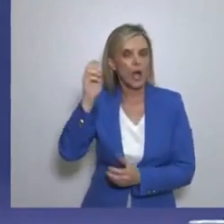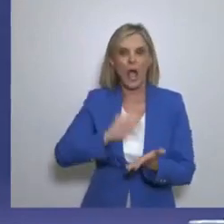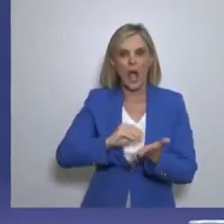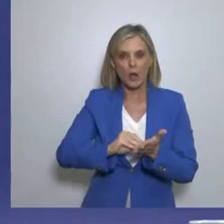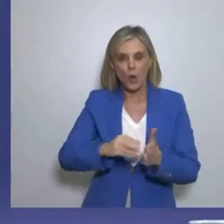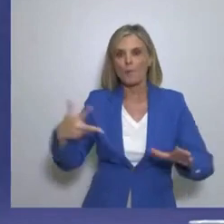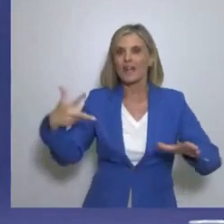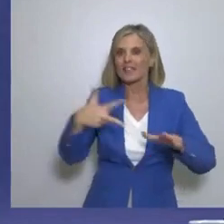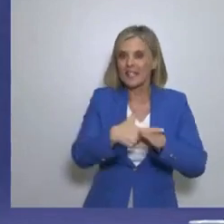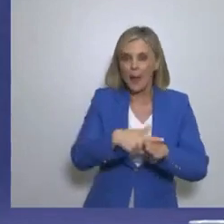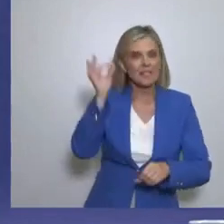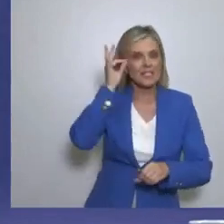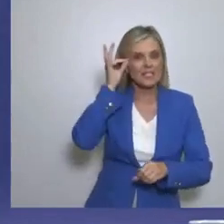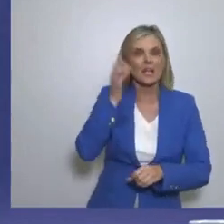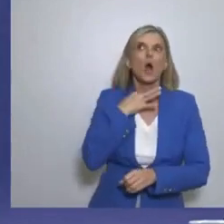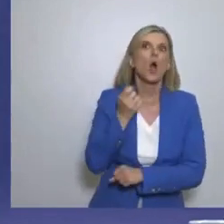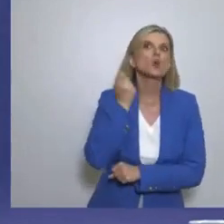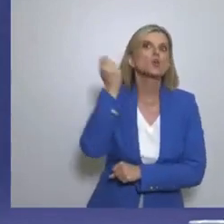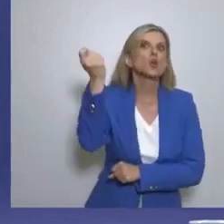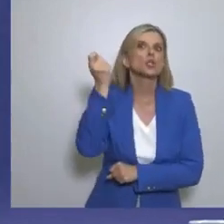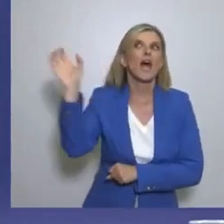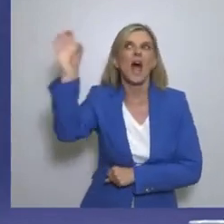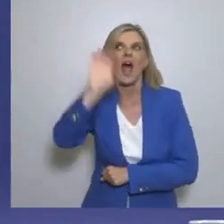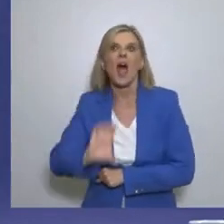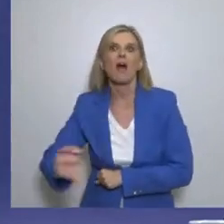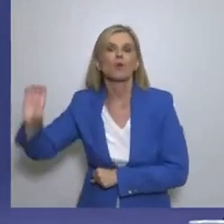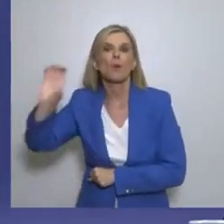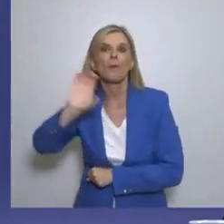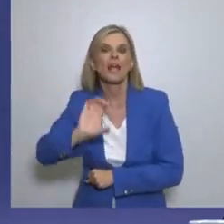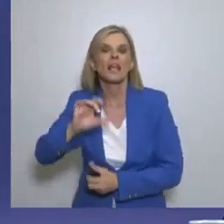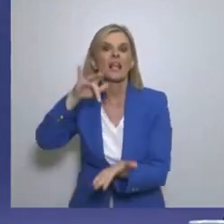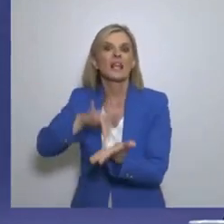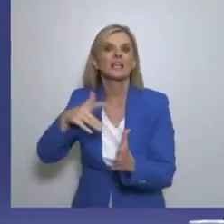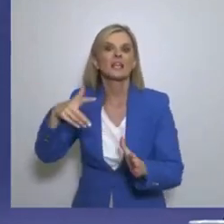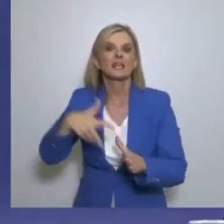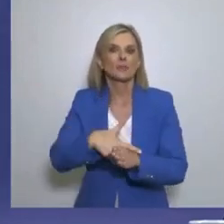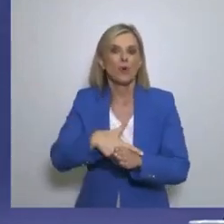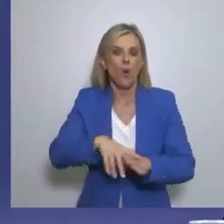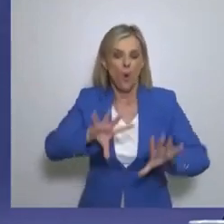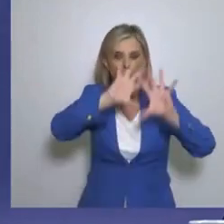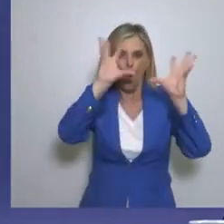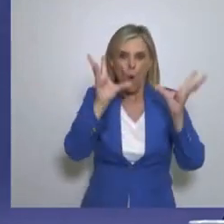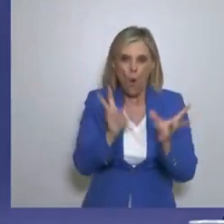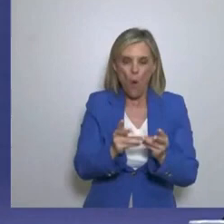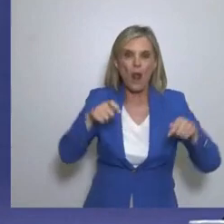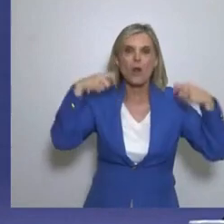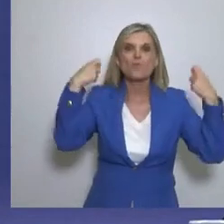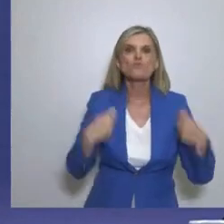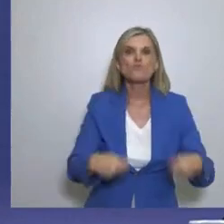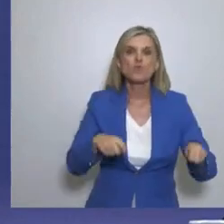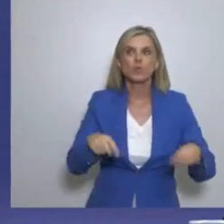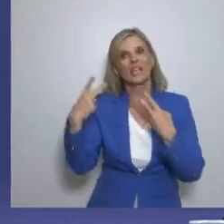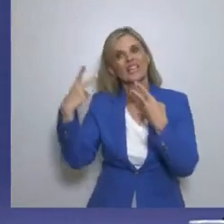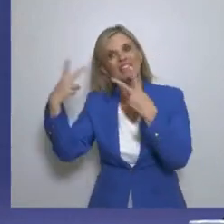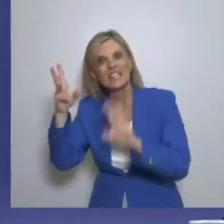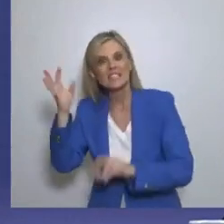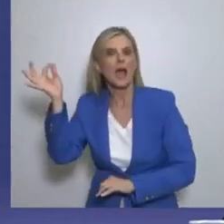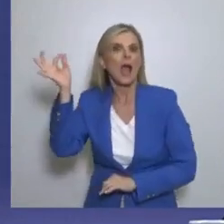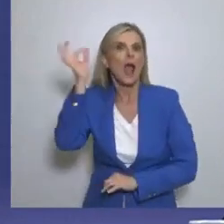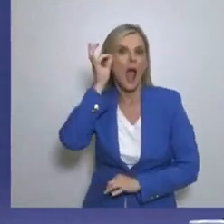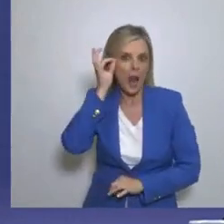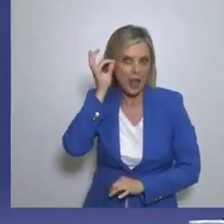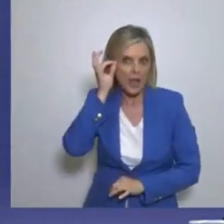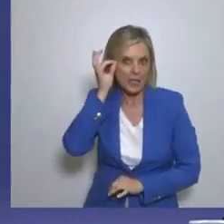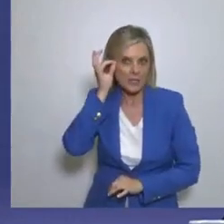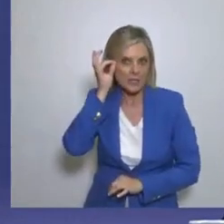έχει ανοίξει η Κεντρική Τράπεζα. Η Κεντρική Τράπεζα της Γαλλίας χρωστάει όλο τον πλούτο της Τράπεζας Δηλαδή της